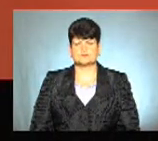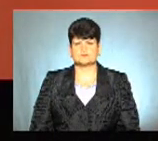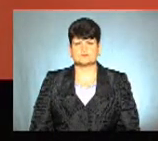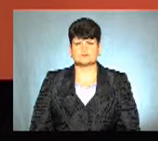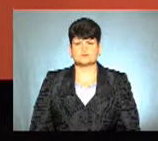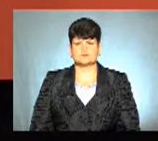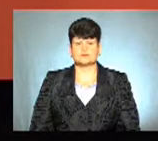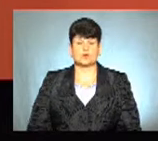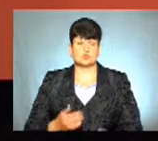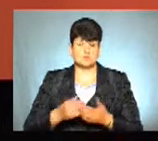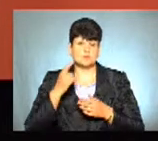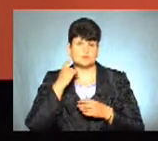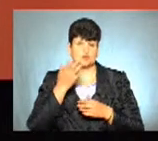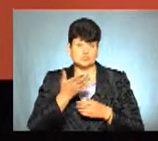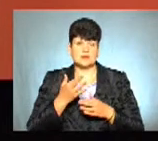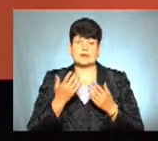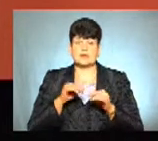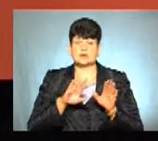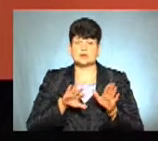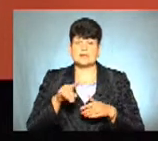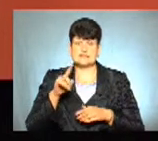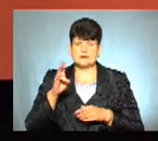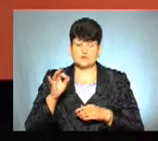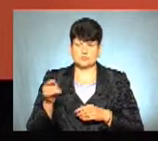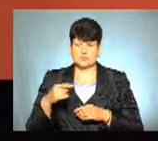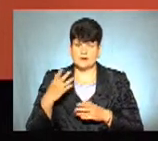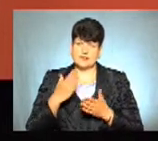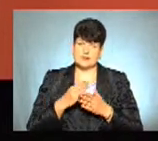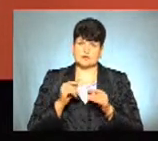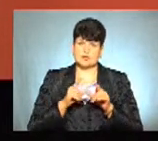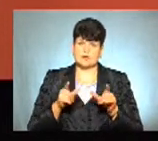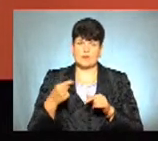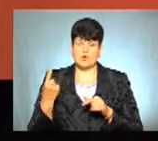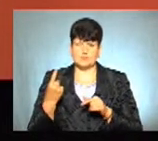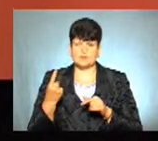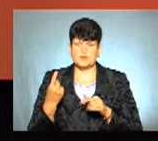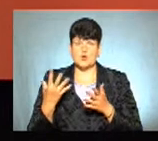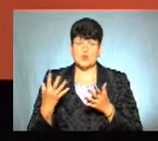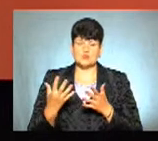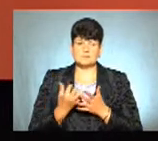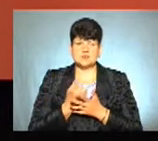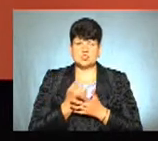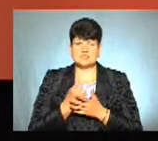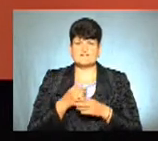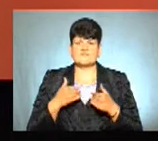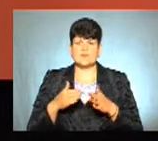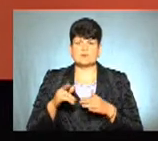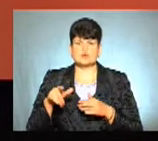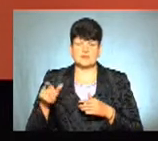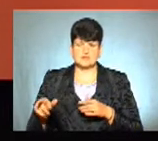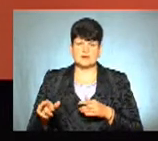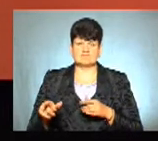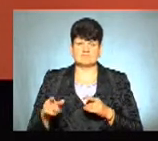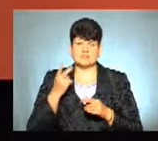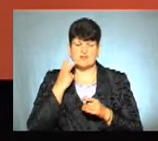Отже, ми почули, як минуло ЗНО на Тернопільщині. Чи є школи в області, успішність випускників яких стандартно